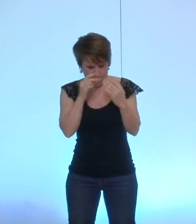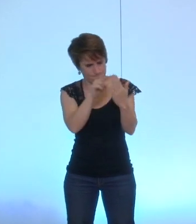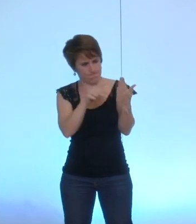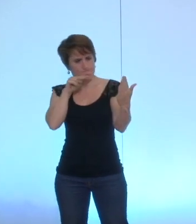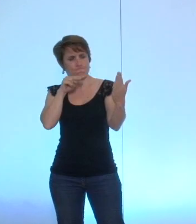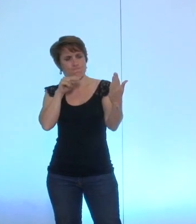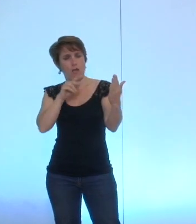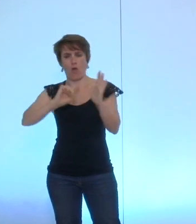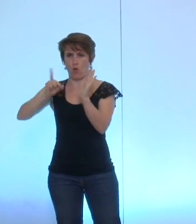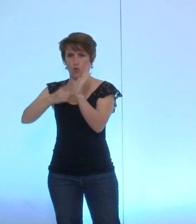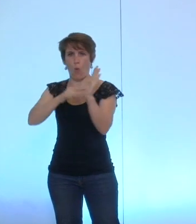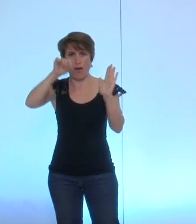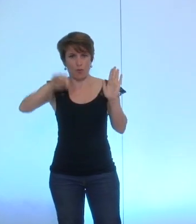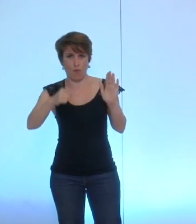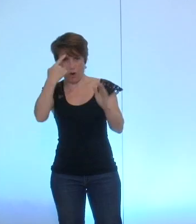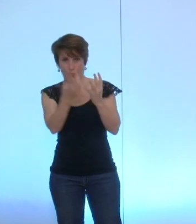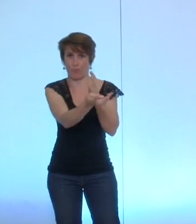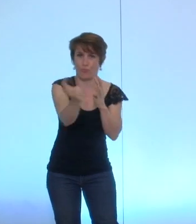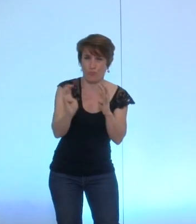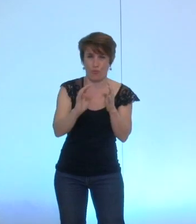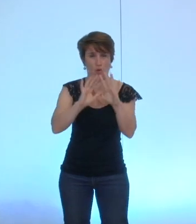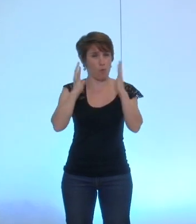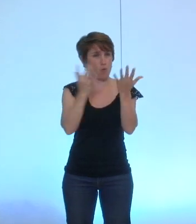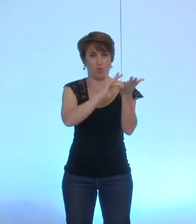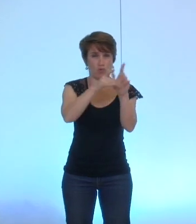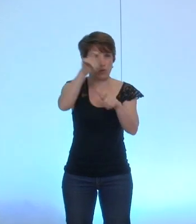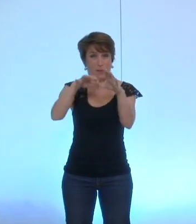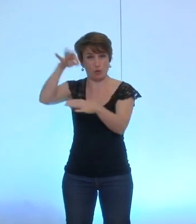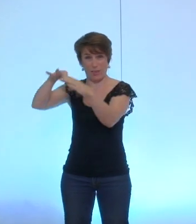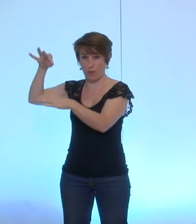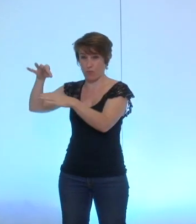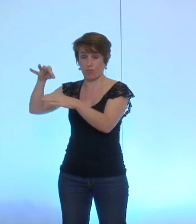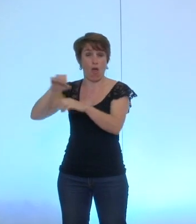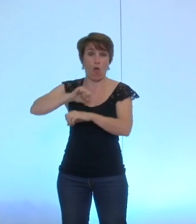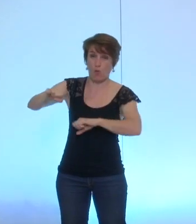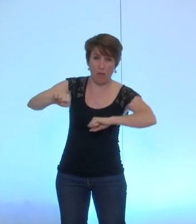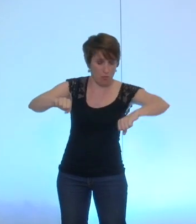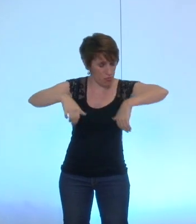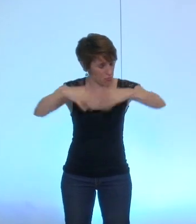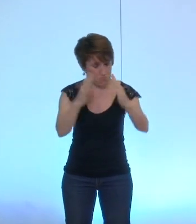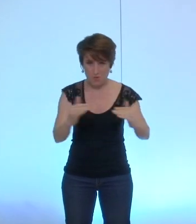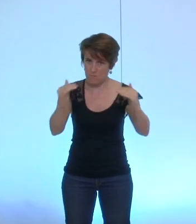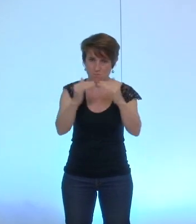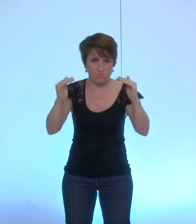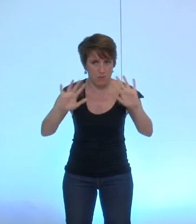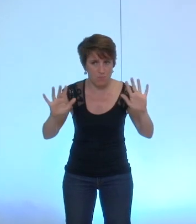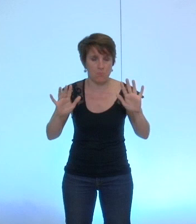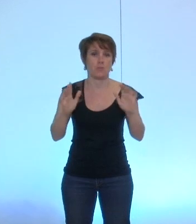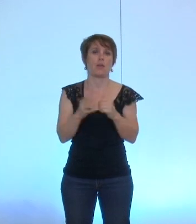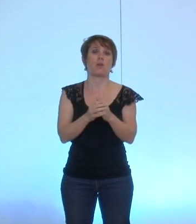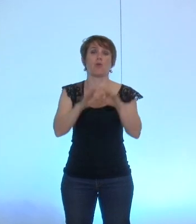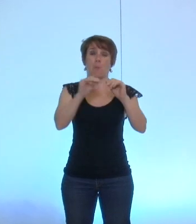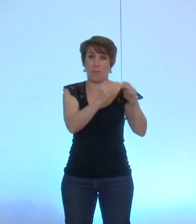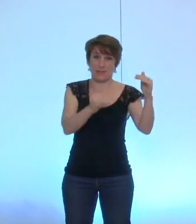des conseillers municipaux, quelle que soit leur sensibilité et qu'ils siègent dans la majorité ou dans l'opposition.